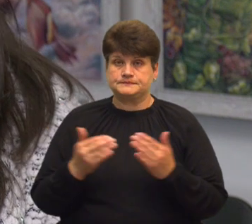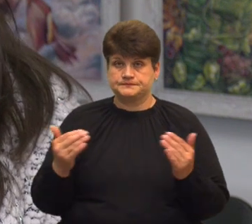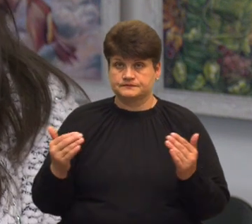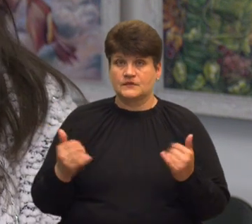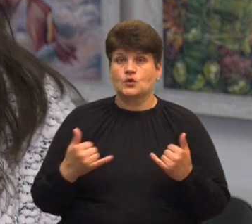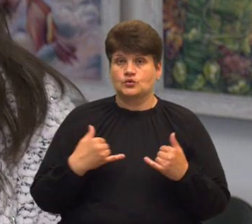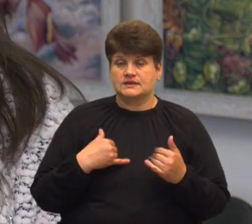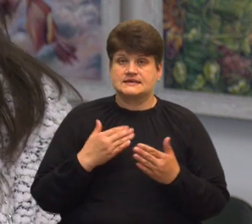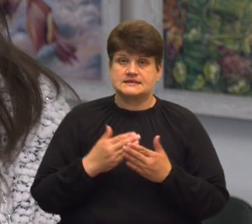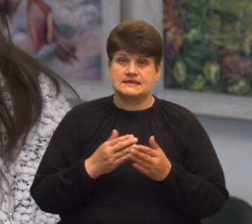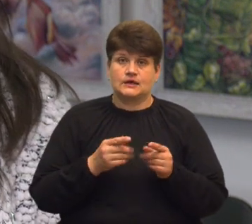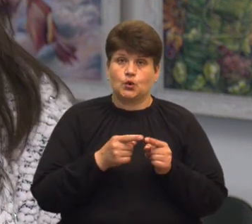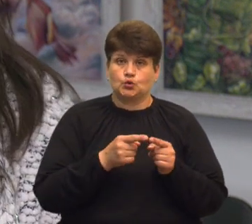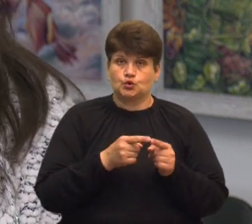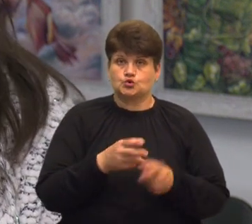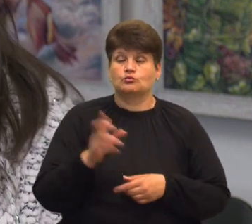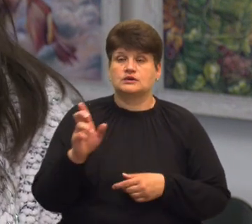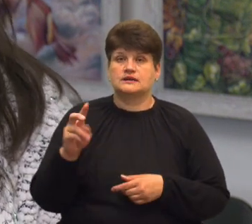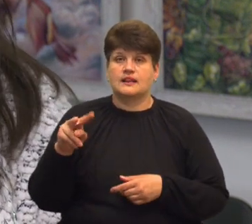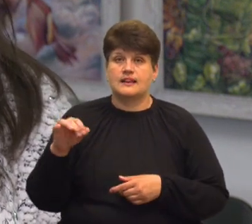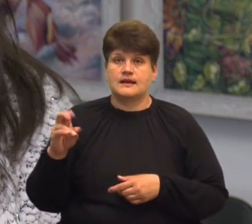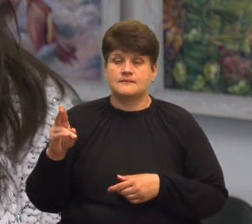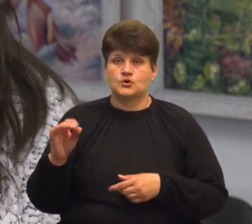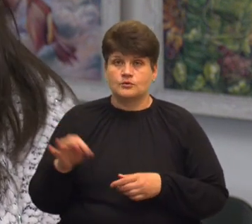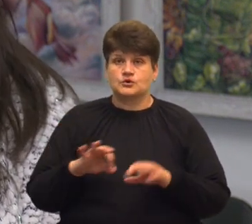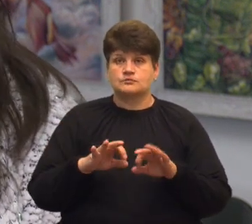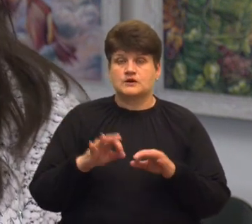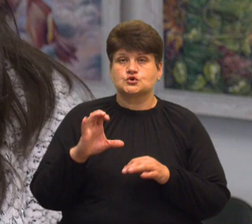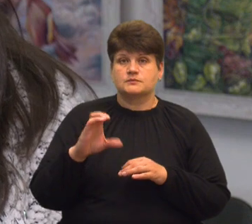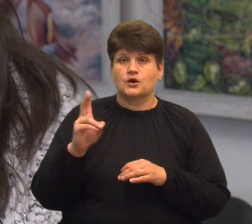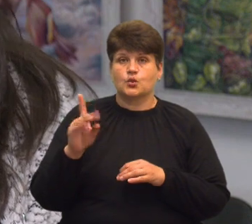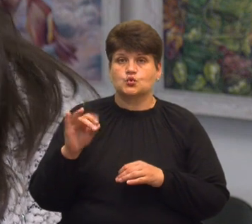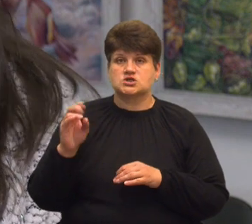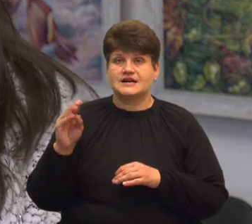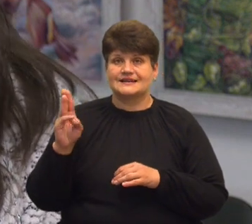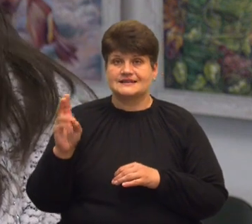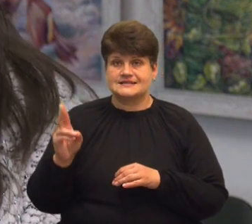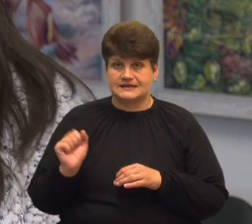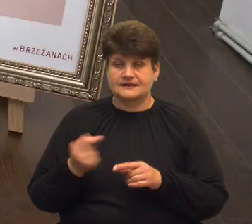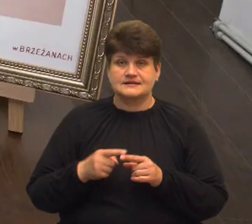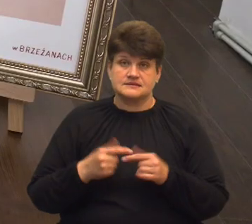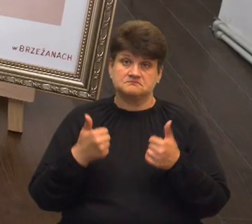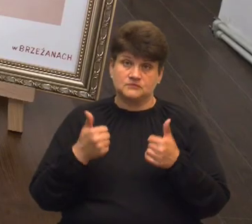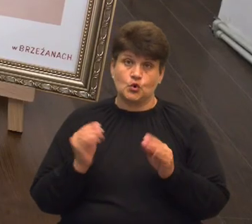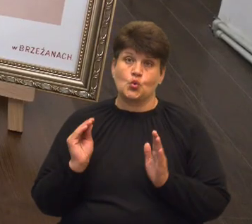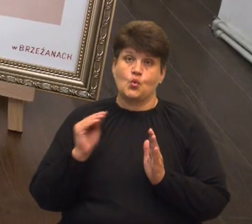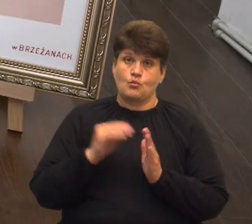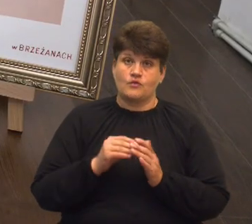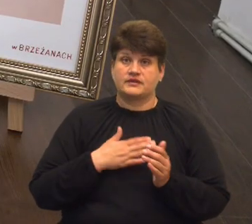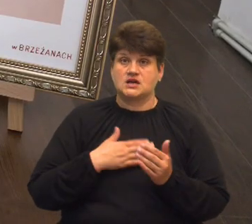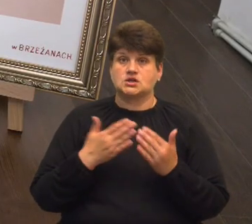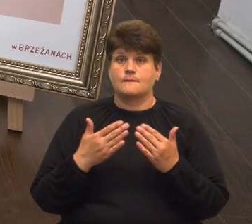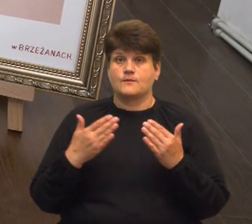як куточок Бітана Лепкого, так і ми розповідаємо про Соломію Крушельницькою, тому це дуже хороше доповнення наших музейних